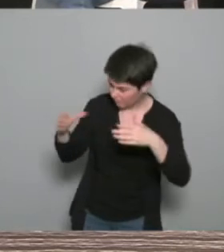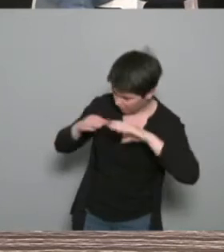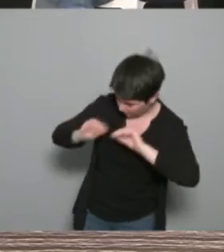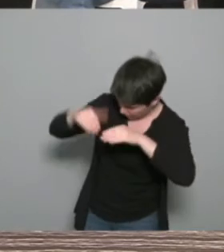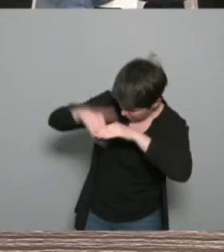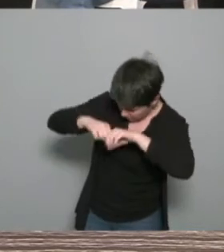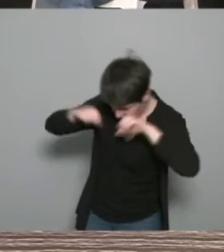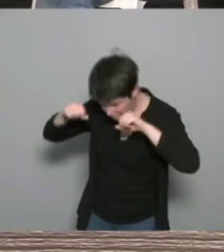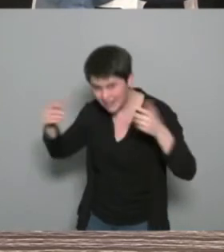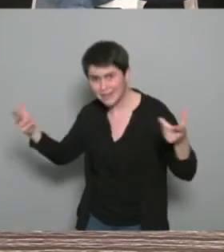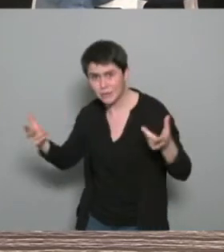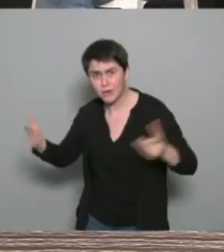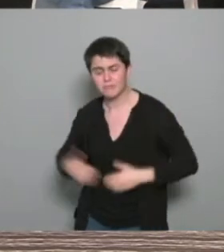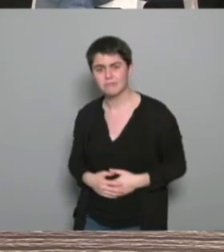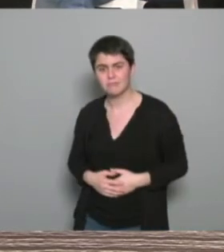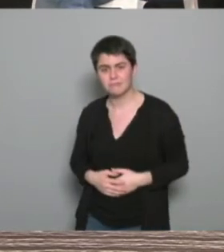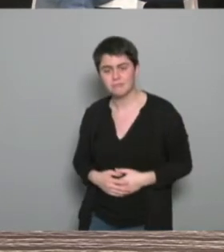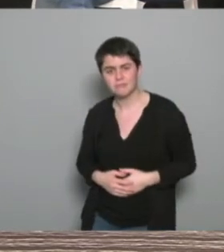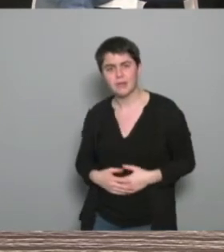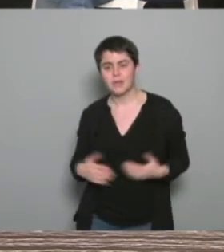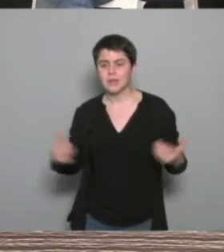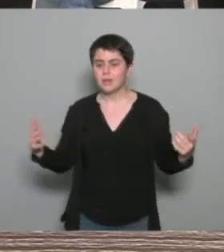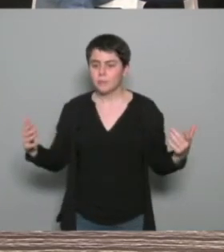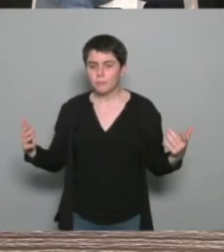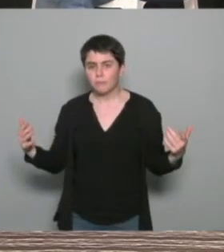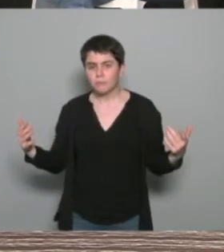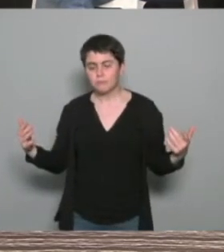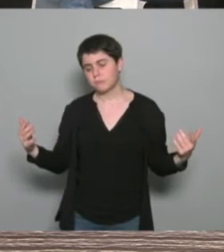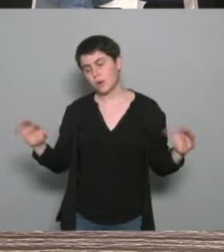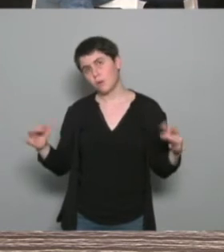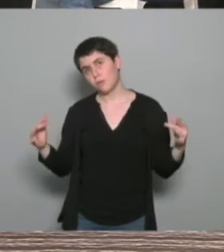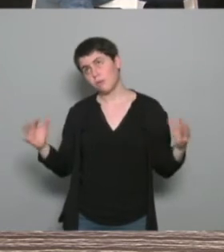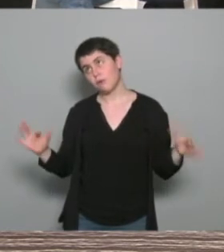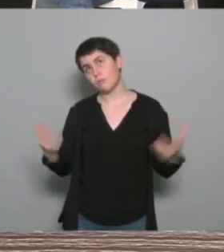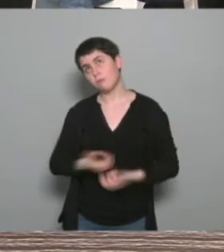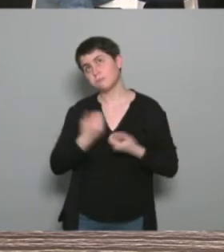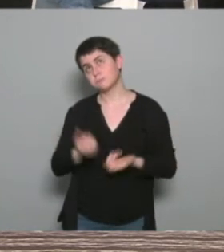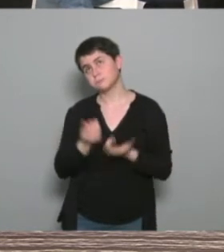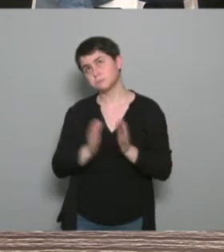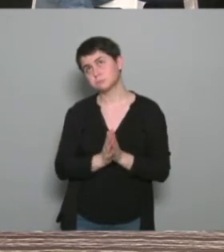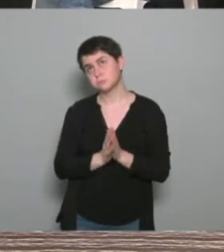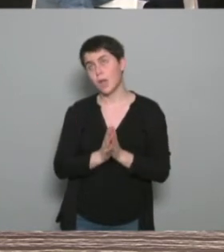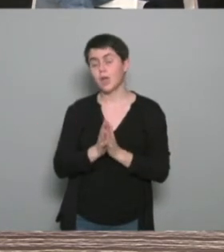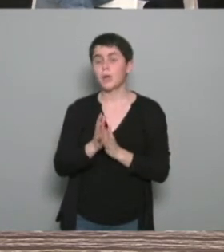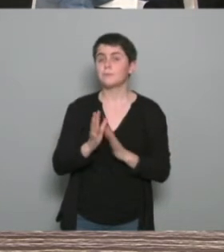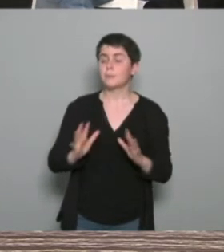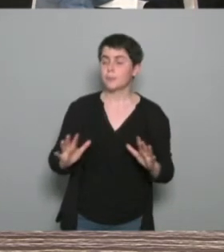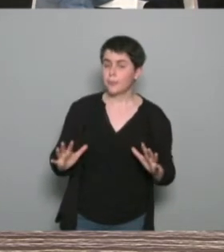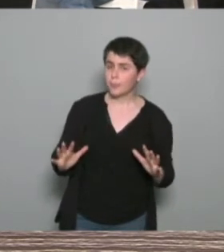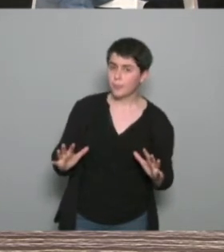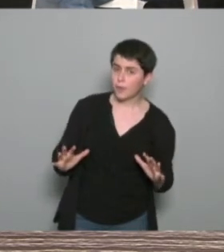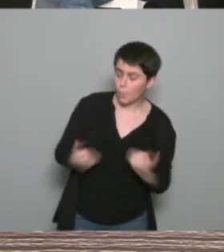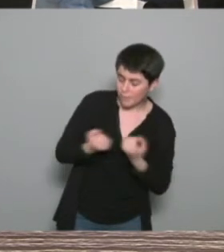pour former est-ce que la compétence comment vous m'exprimez elle est liée à l'environnement